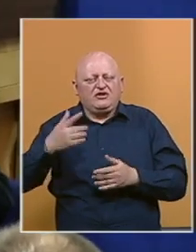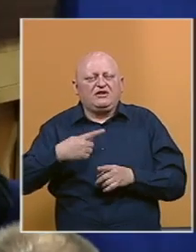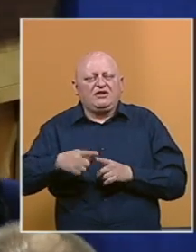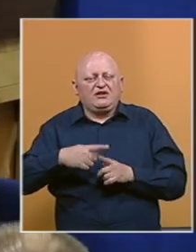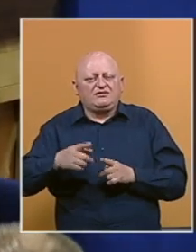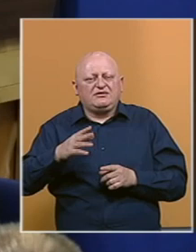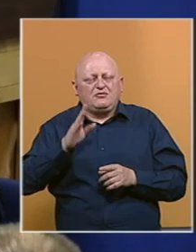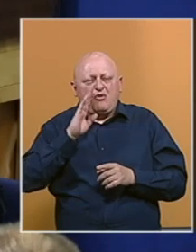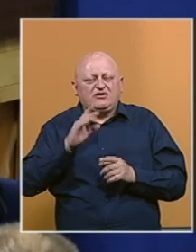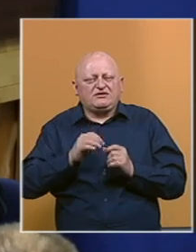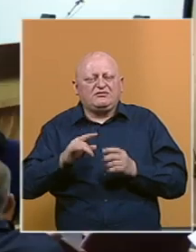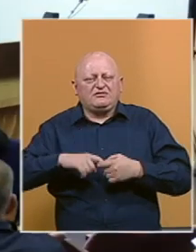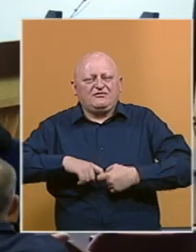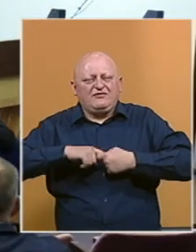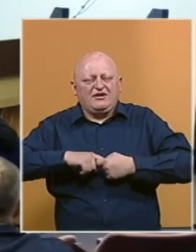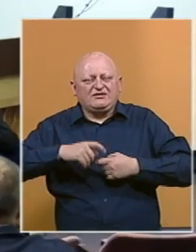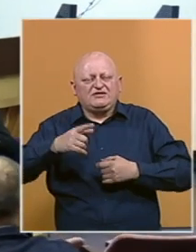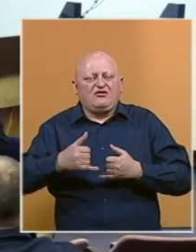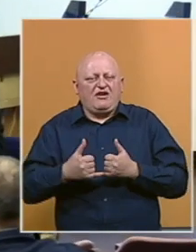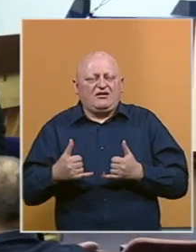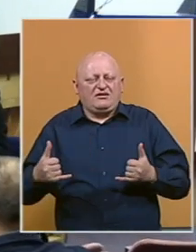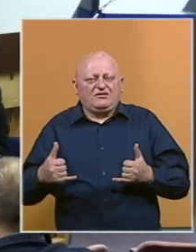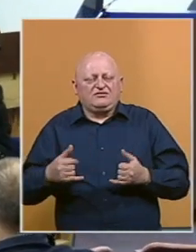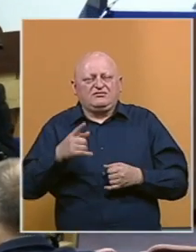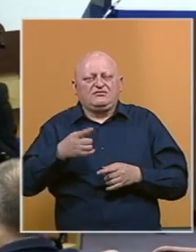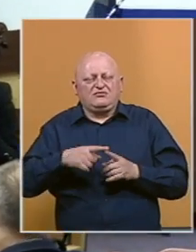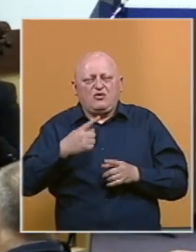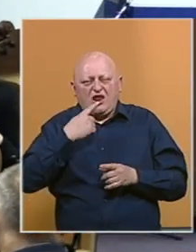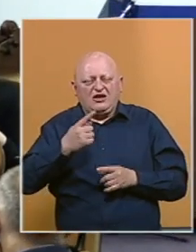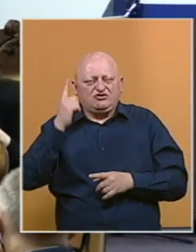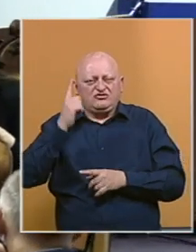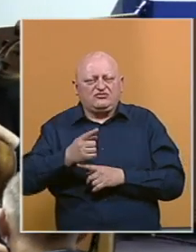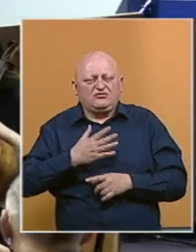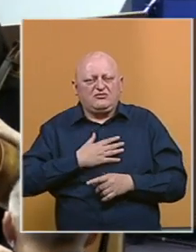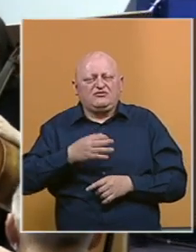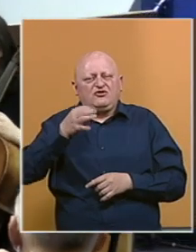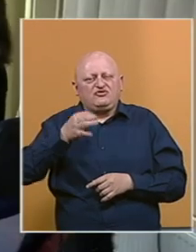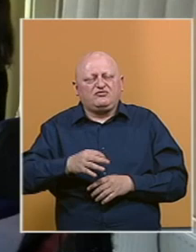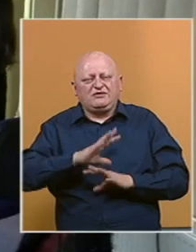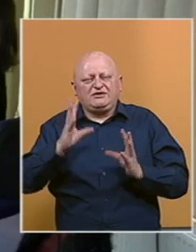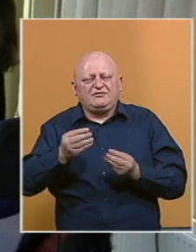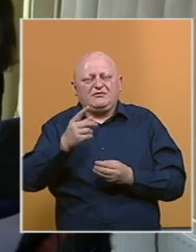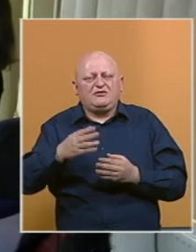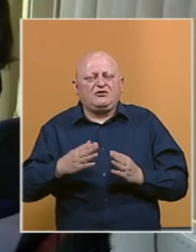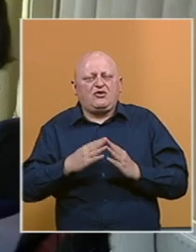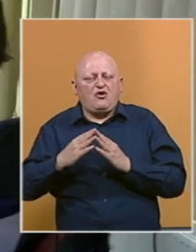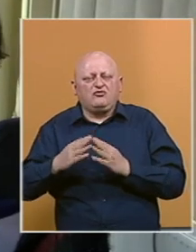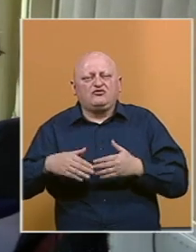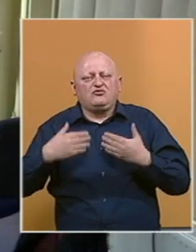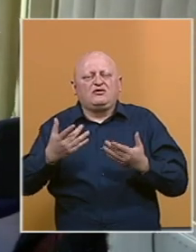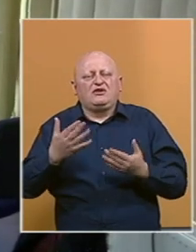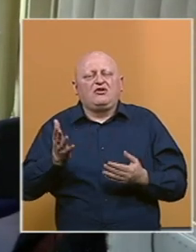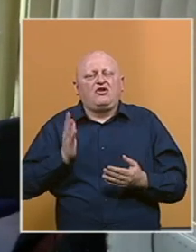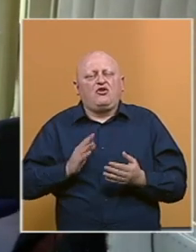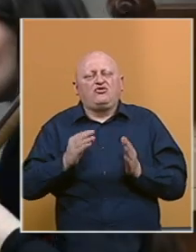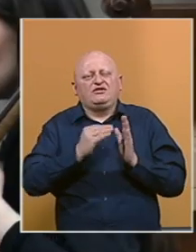bozlanski Franjevci neraskidivo vezani iz ovaj kraj. Zbog toga su, kažu, odlučili sa svojim župljanima i svim njihovim susjedima ponuditi nekoliko